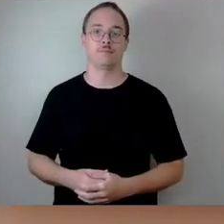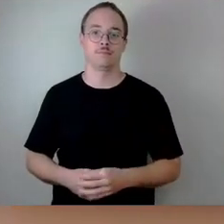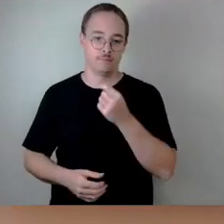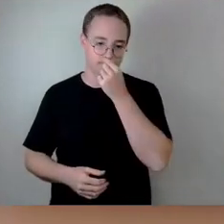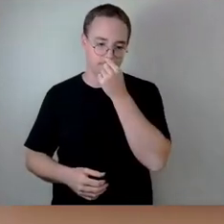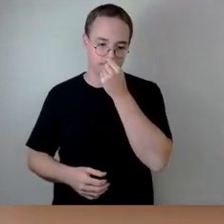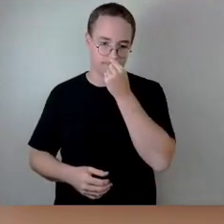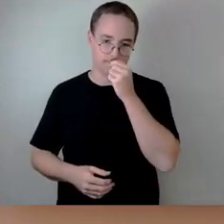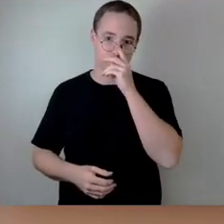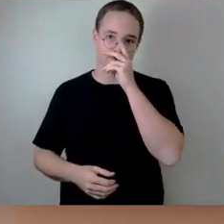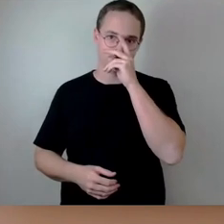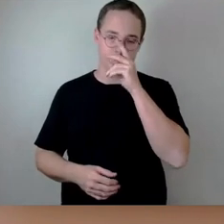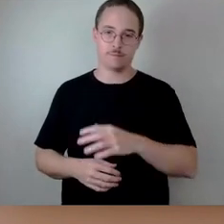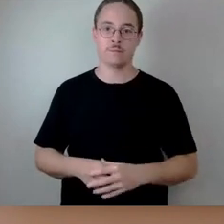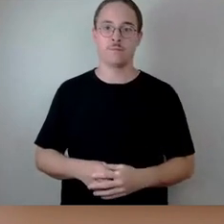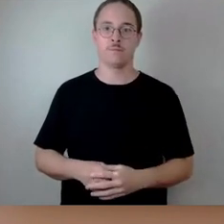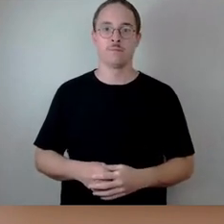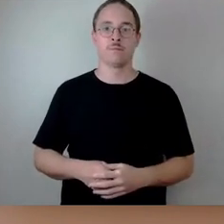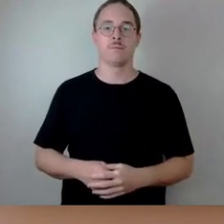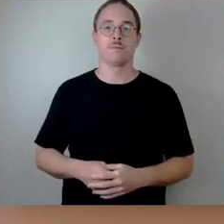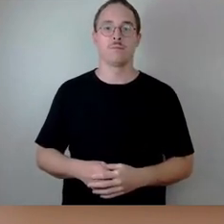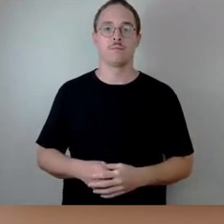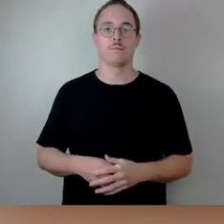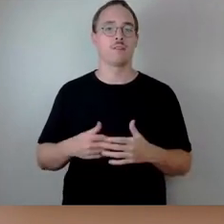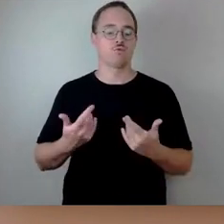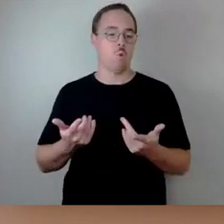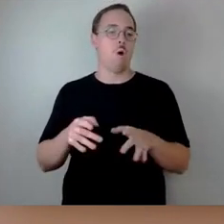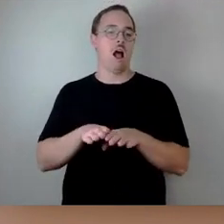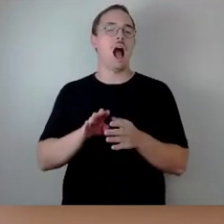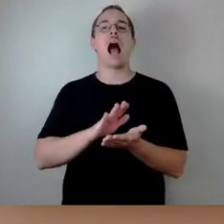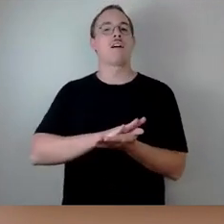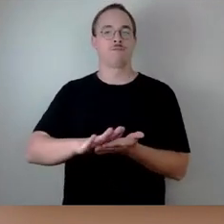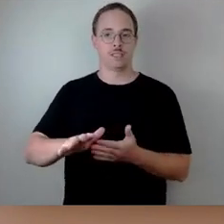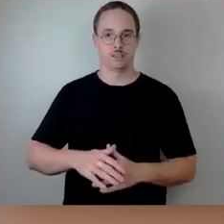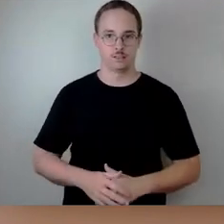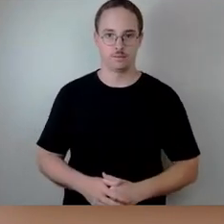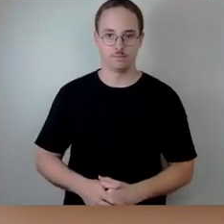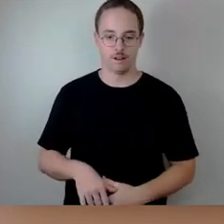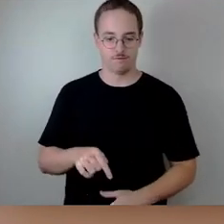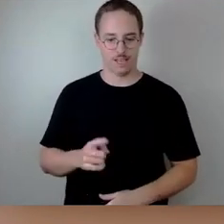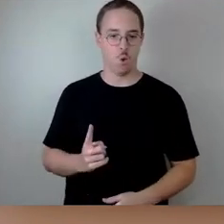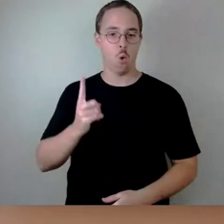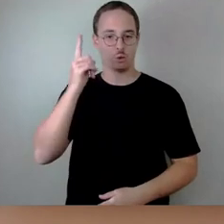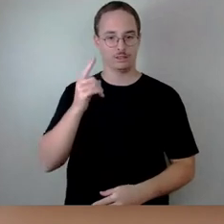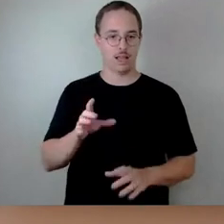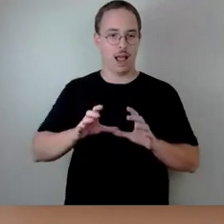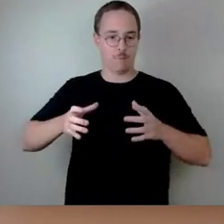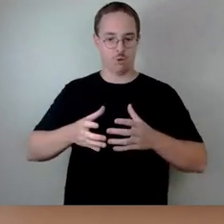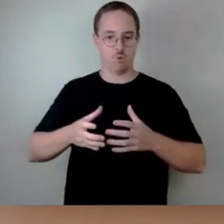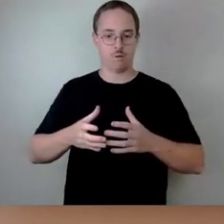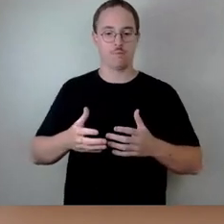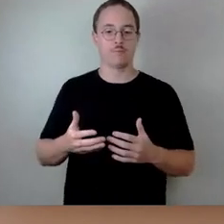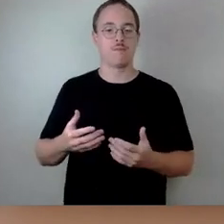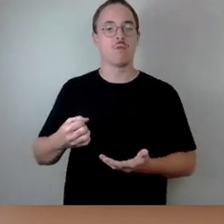Gremium für das Budgetrecht, dann die entsprechenden Umschichtungen bestätigen, sodass wir die